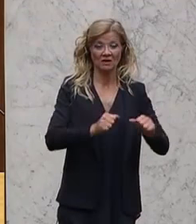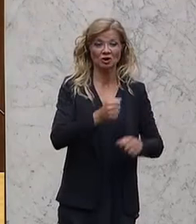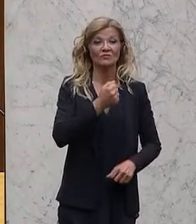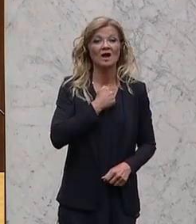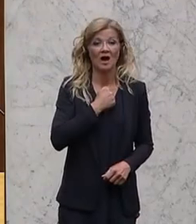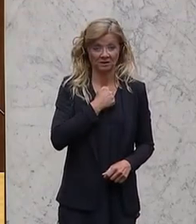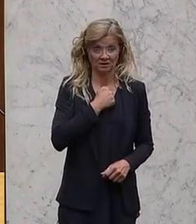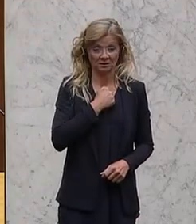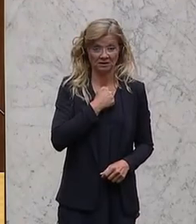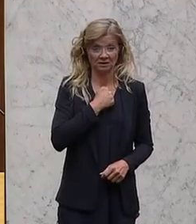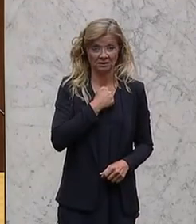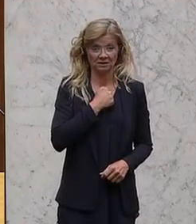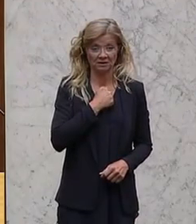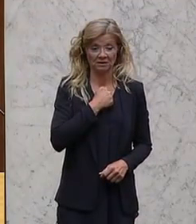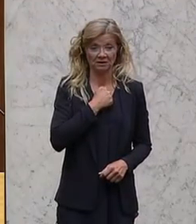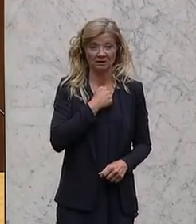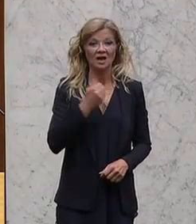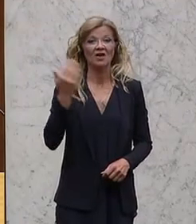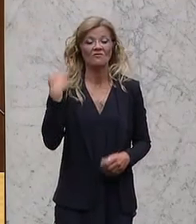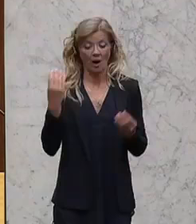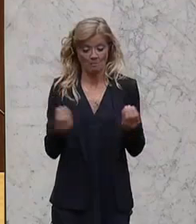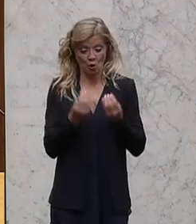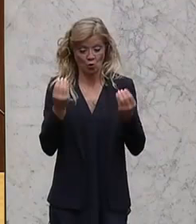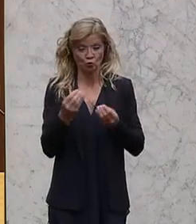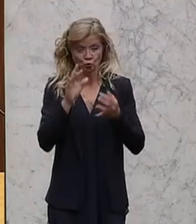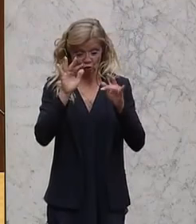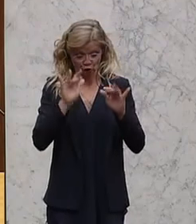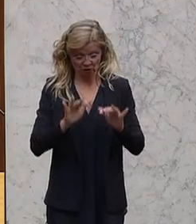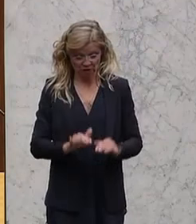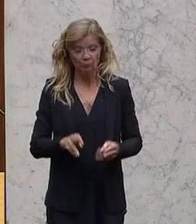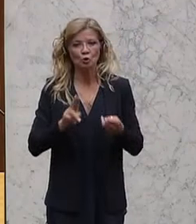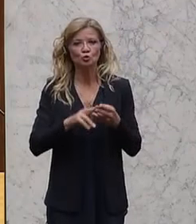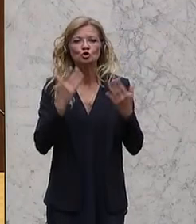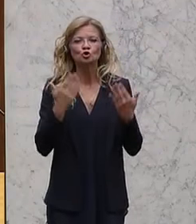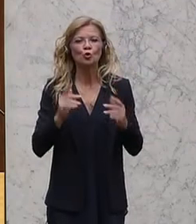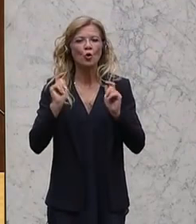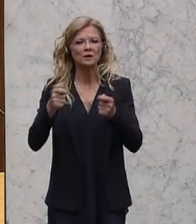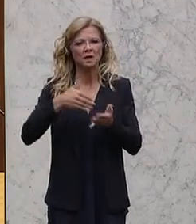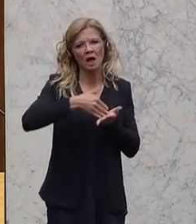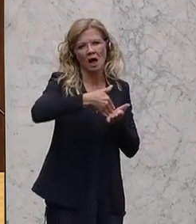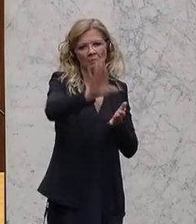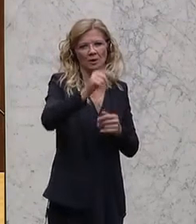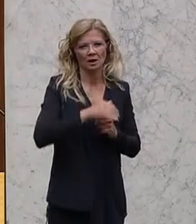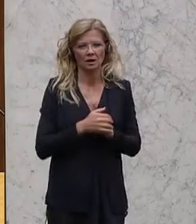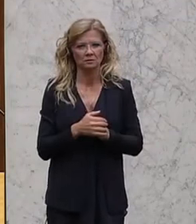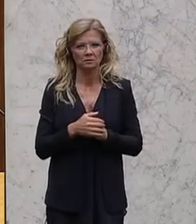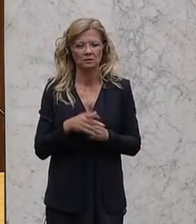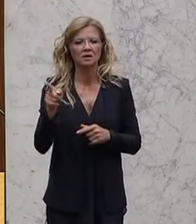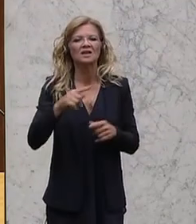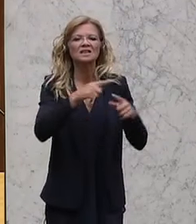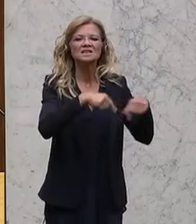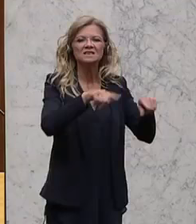einer Begründung diese Anzeige zurückgewiesen hat, die laut der Sektionschef Pilnatschek